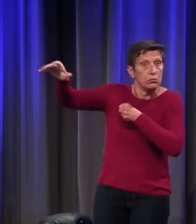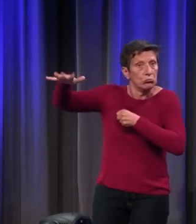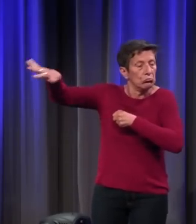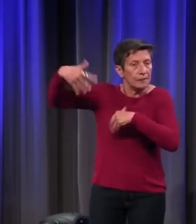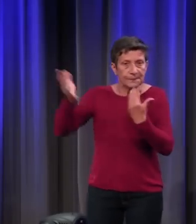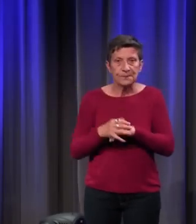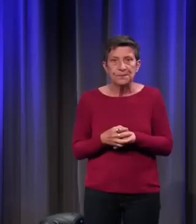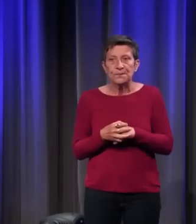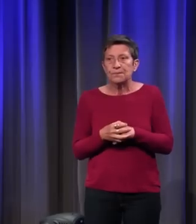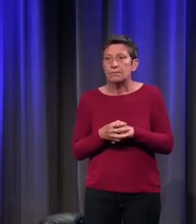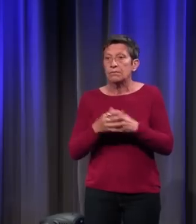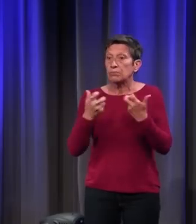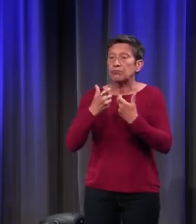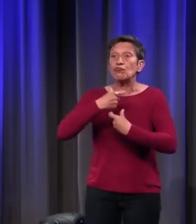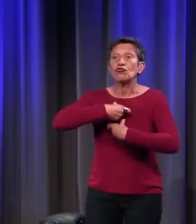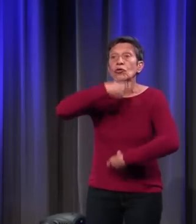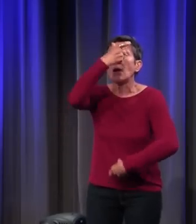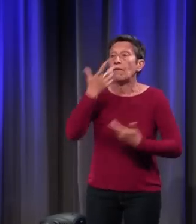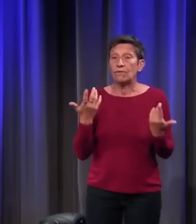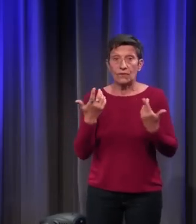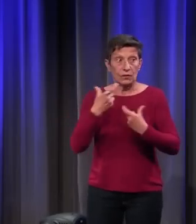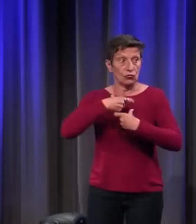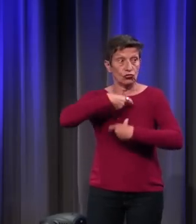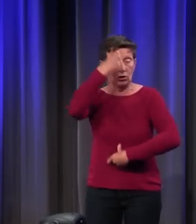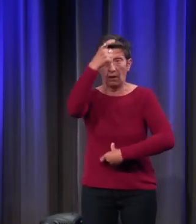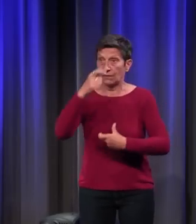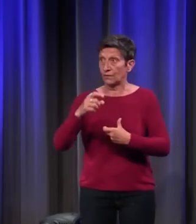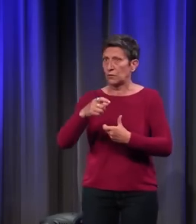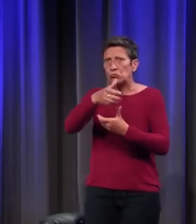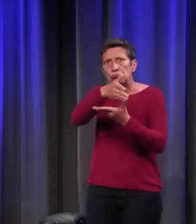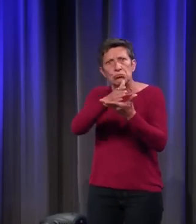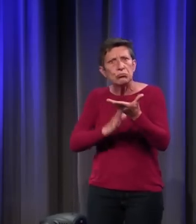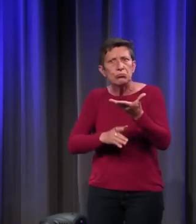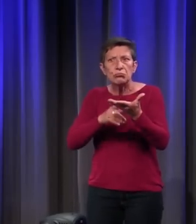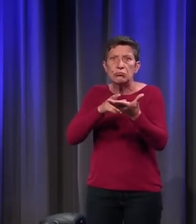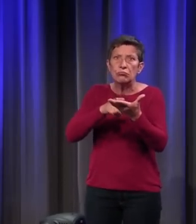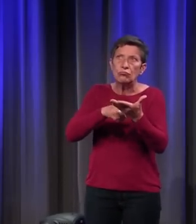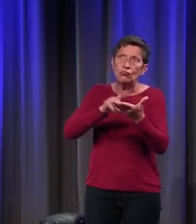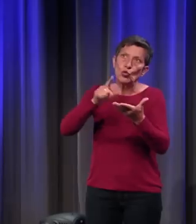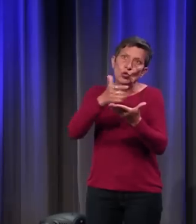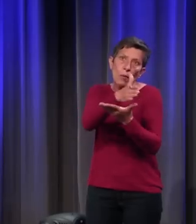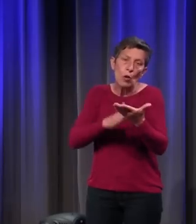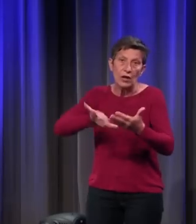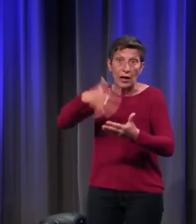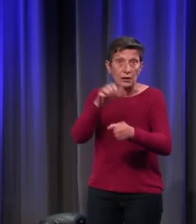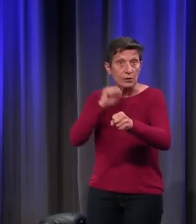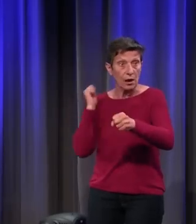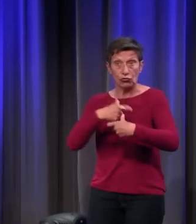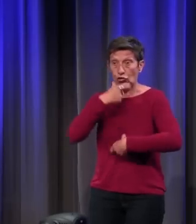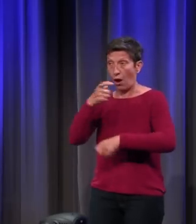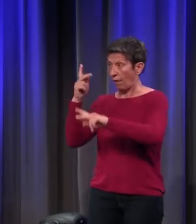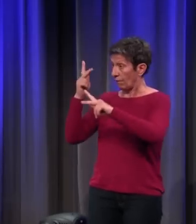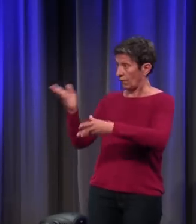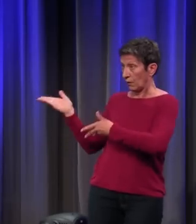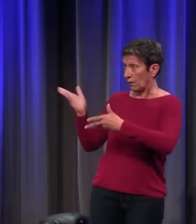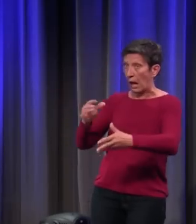Quand une girafe arrive en Italie au milieu, plutôt même dans la deuxième moitié du 15e siècle, on